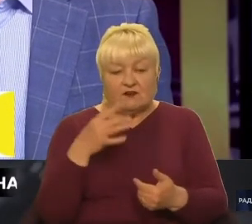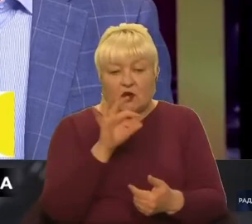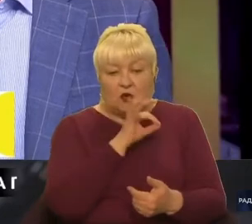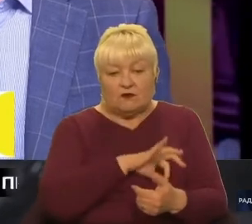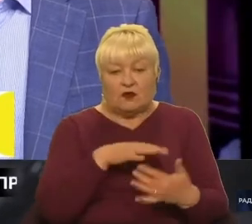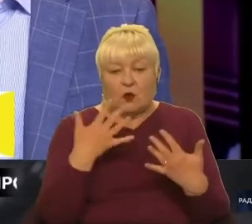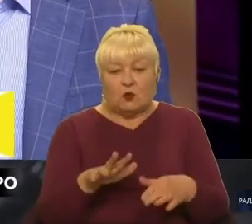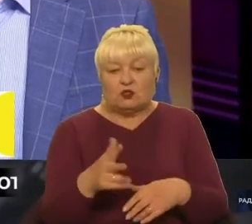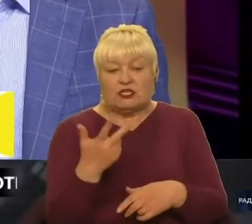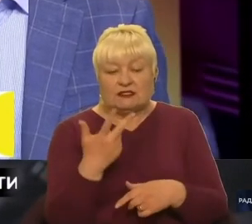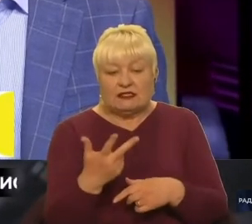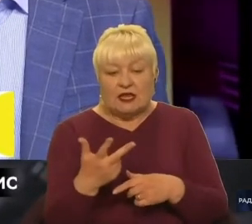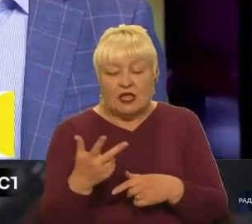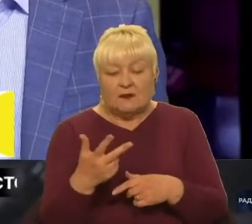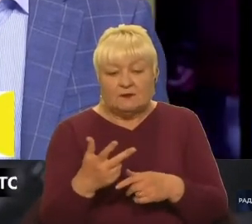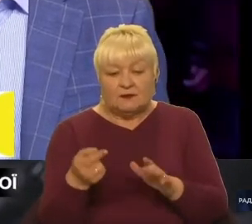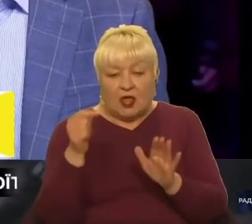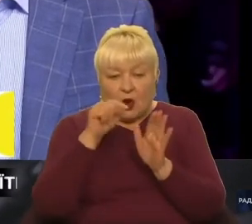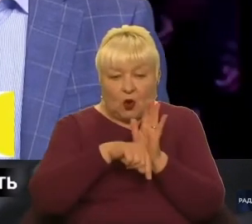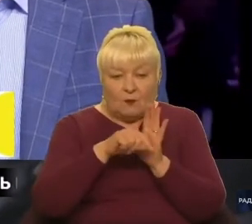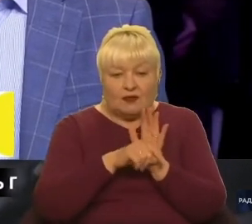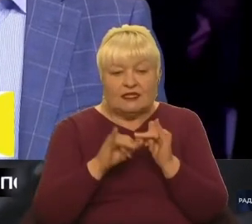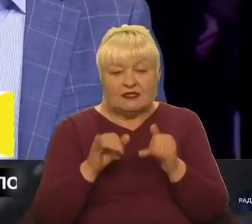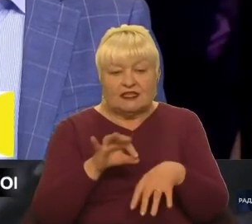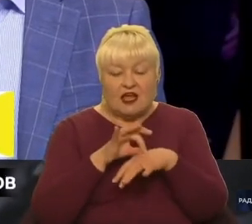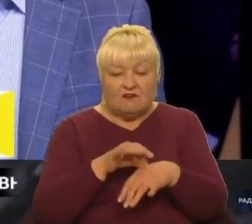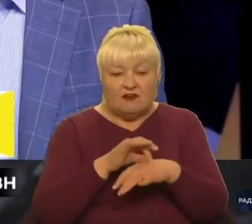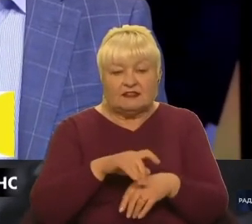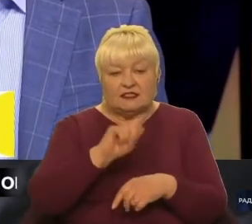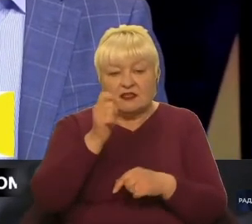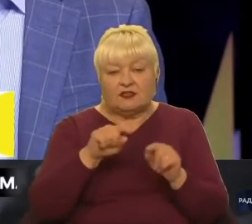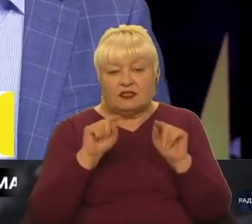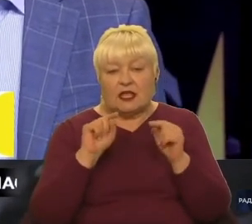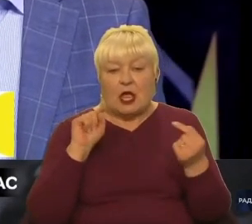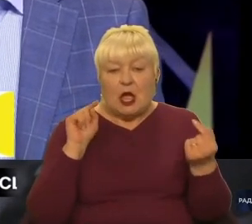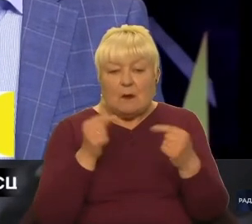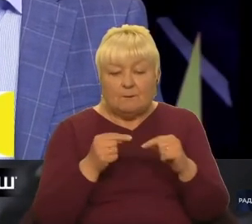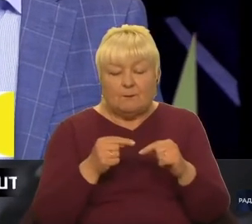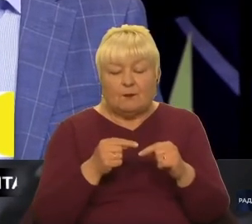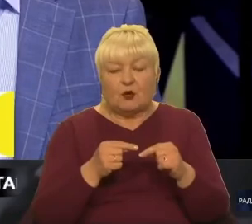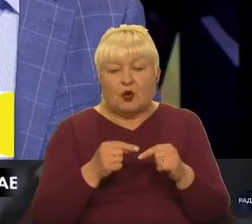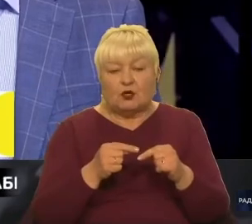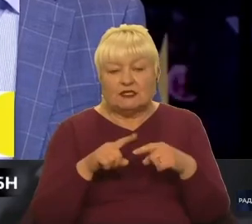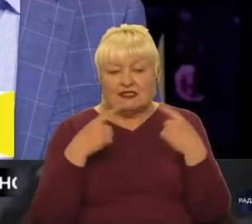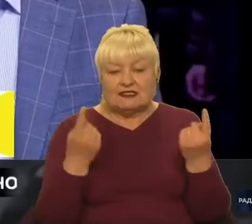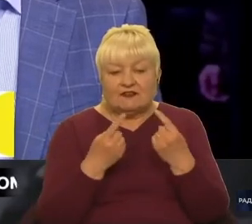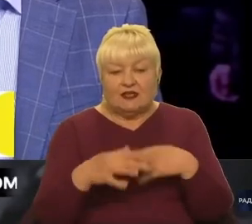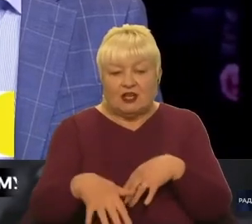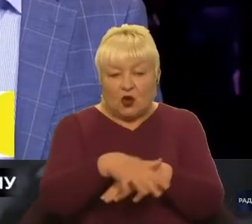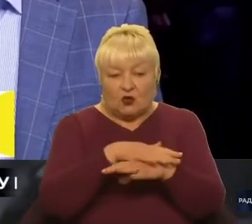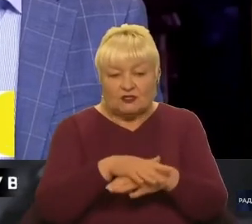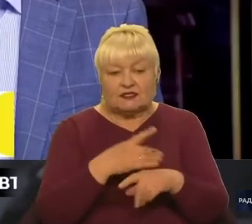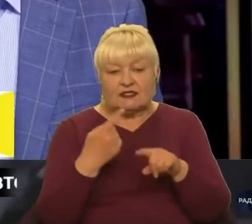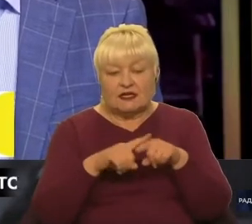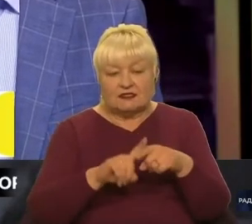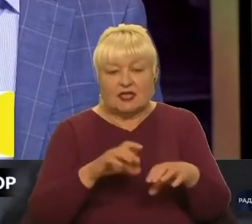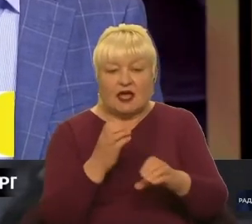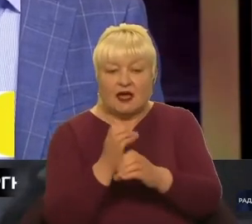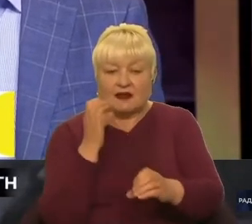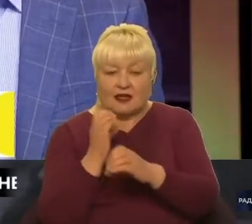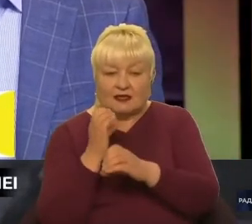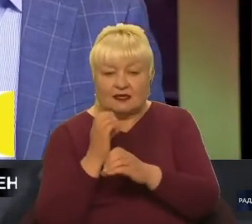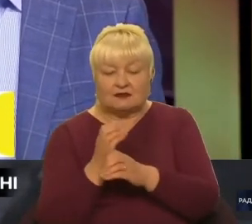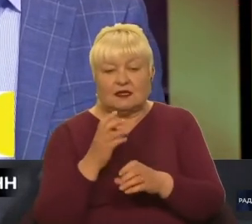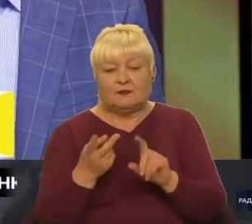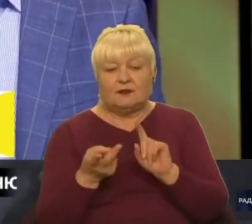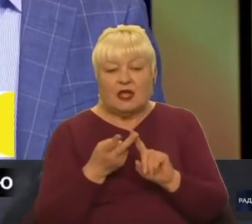компоненти для ведення терористичного типу війни проти цивільного населення. Перше, це балістичні ракети, проти які якраз добре працюють я в 16-ті.